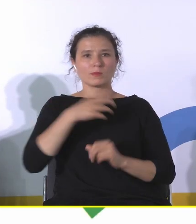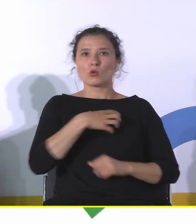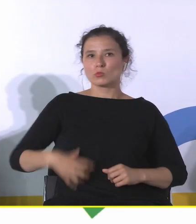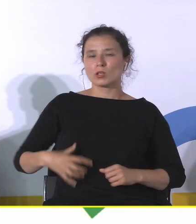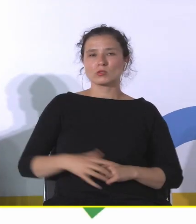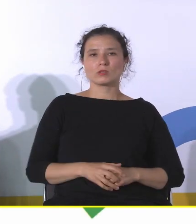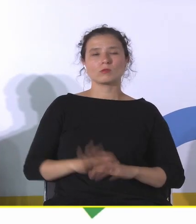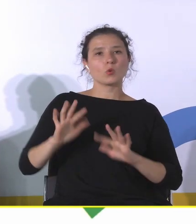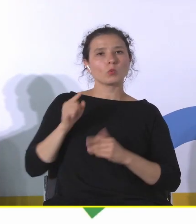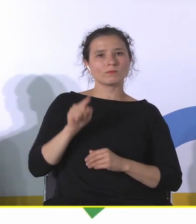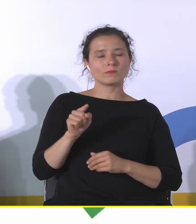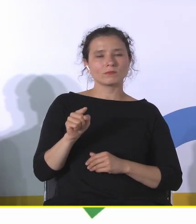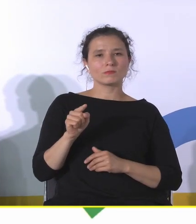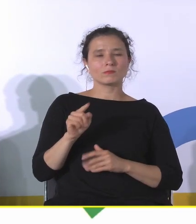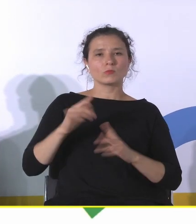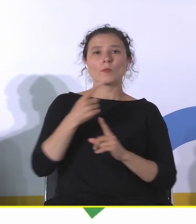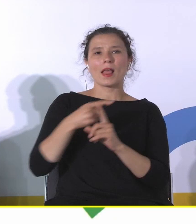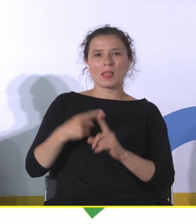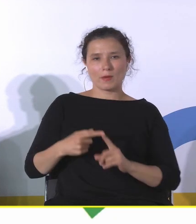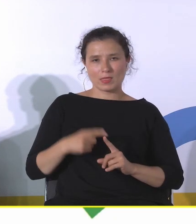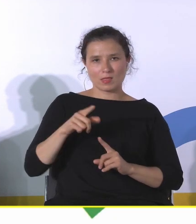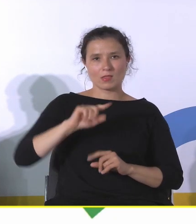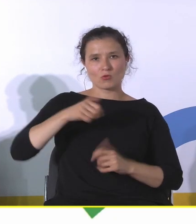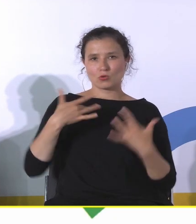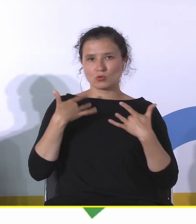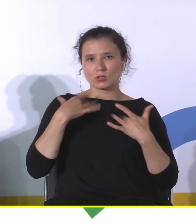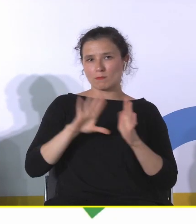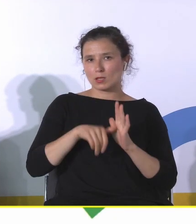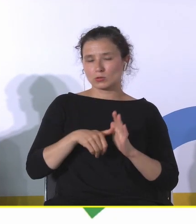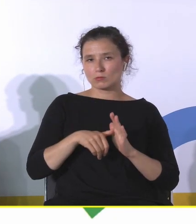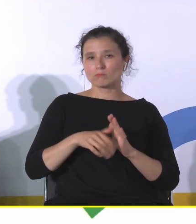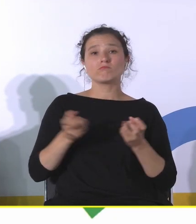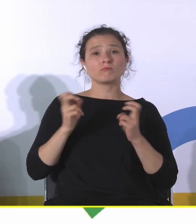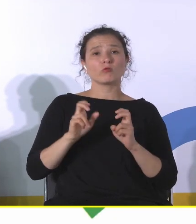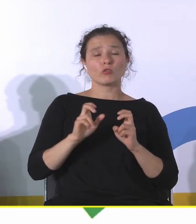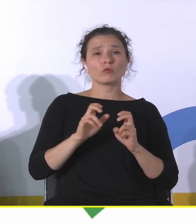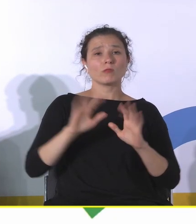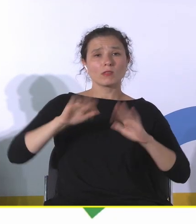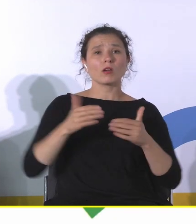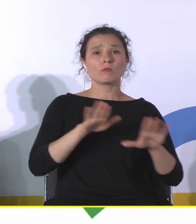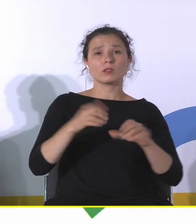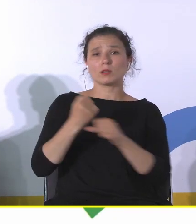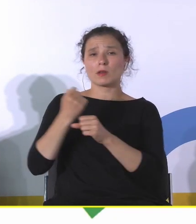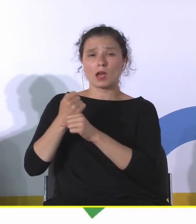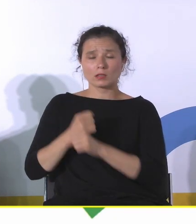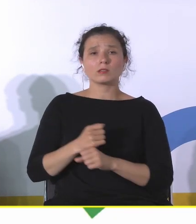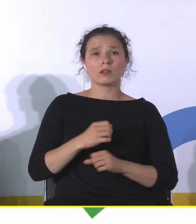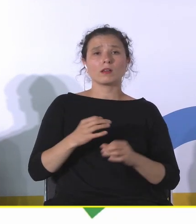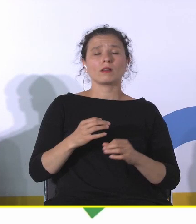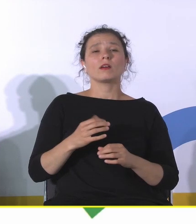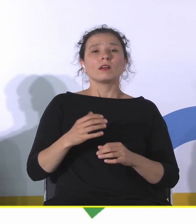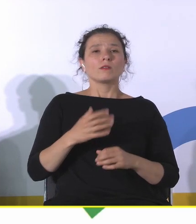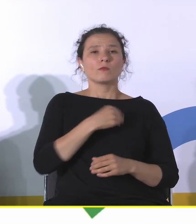to te elementy naszego życia w mieście, które tworzą miejsca pracy. Mamy w Polsce 120, a prawie 5 tysięcy